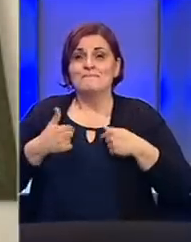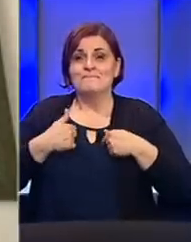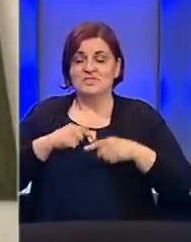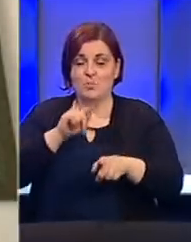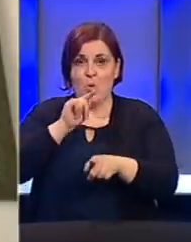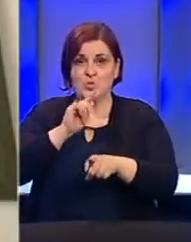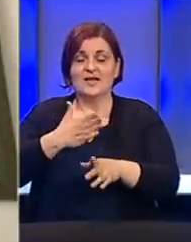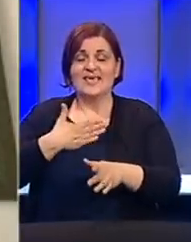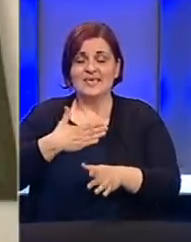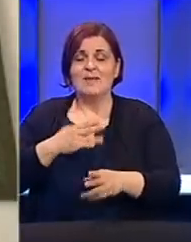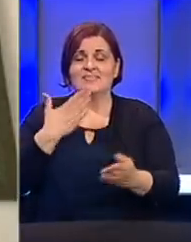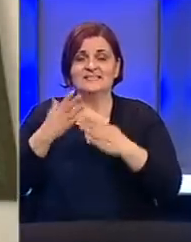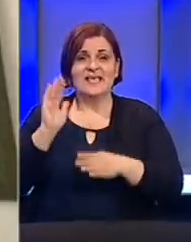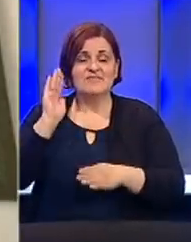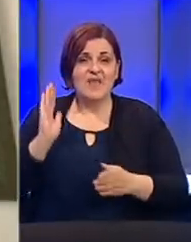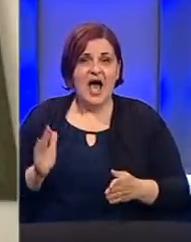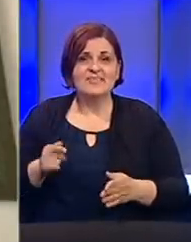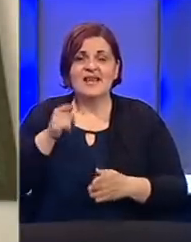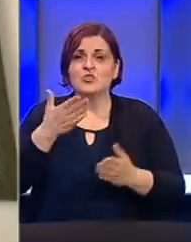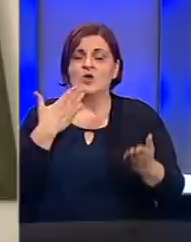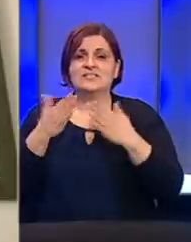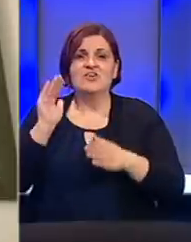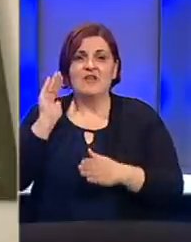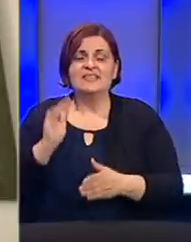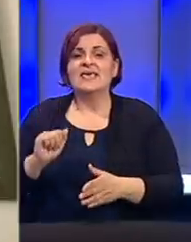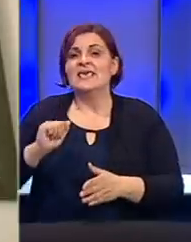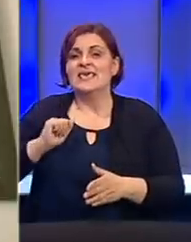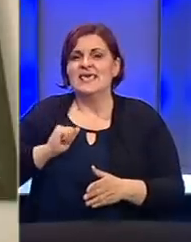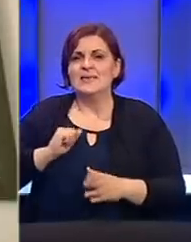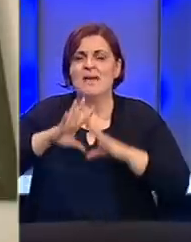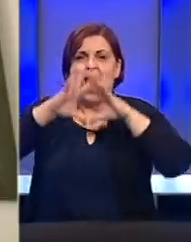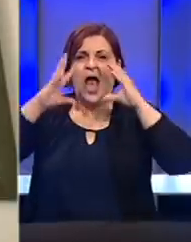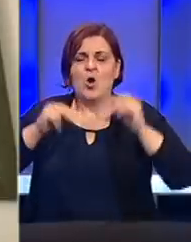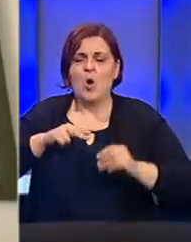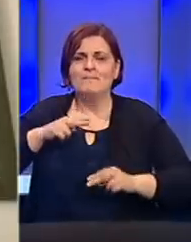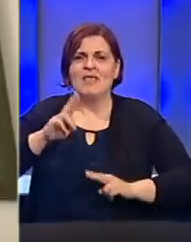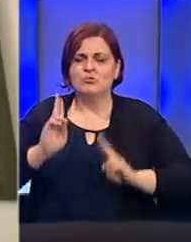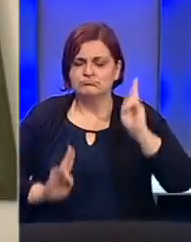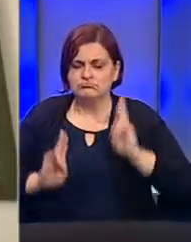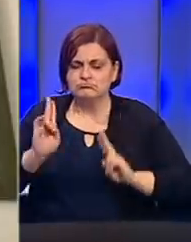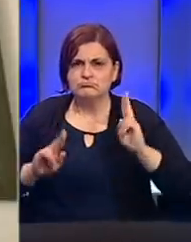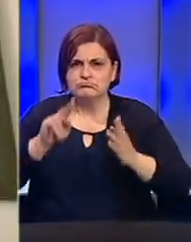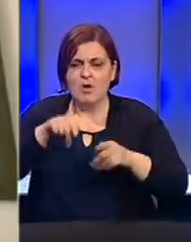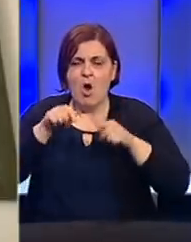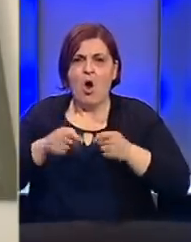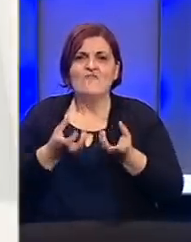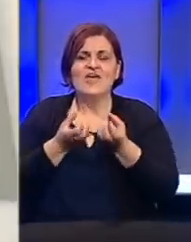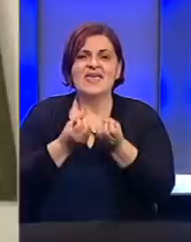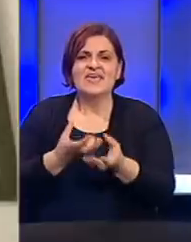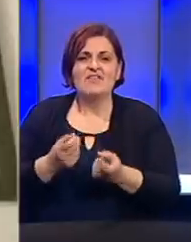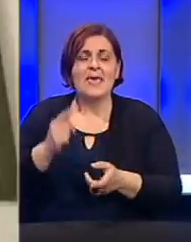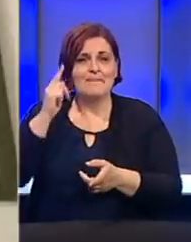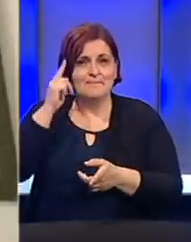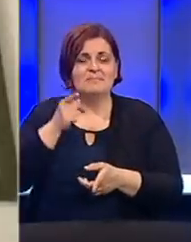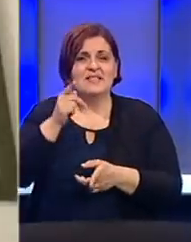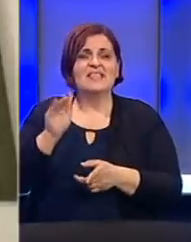utorak imati sjednicu vlade i ja mislim na toj sjednici vlade da ćemo imati kompletno razmatranje ove informacije. Mislim